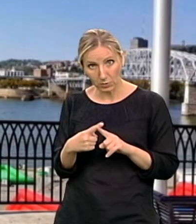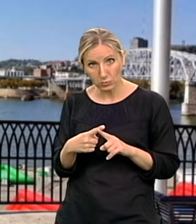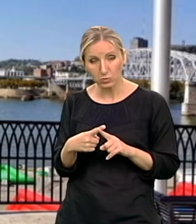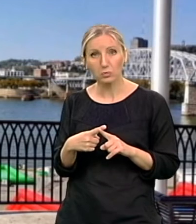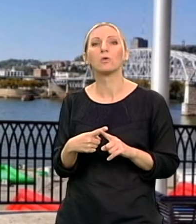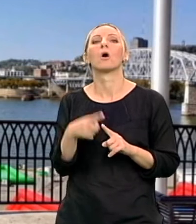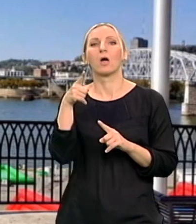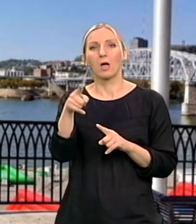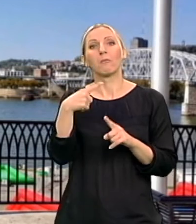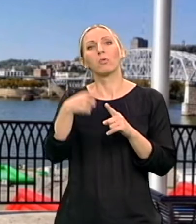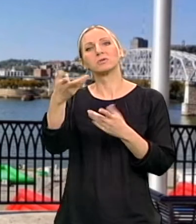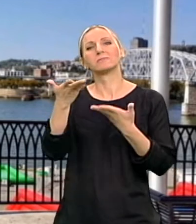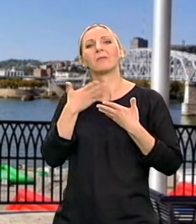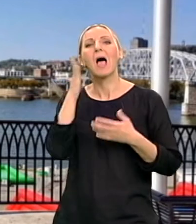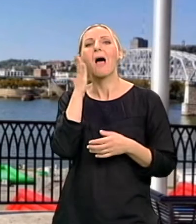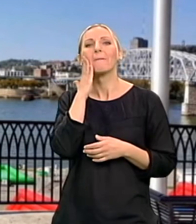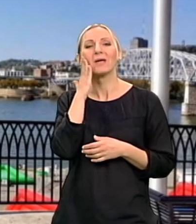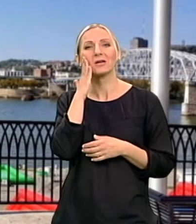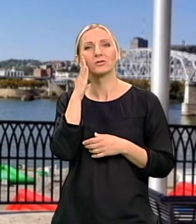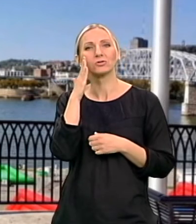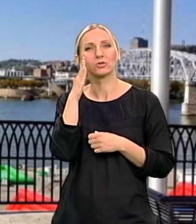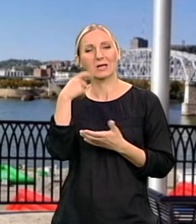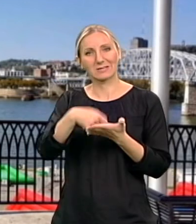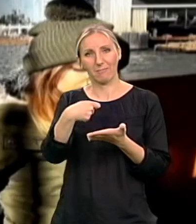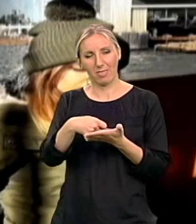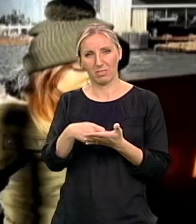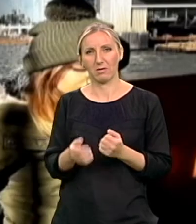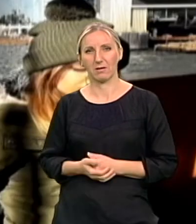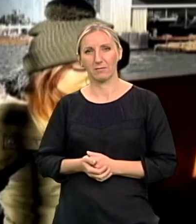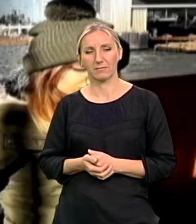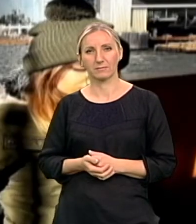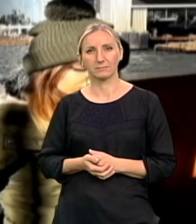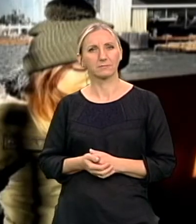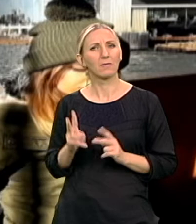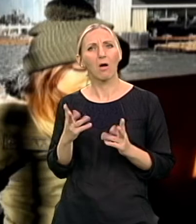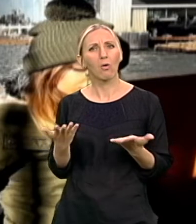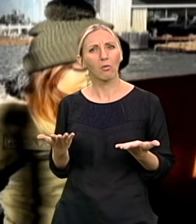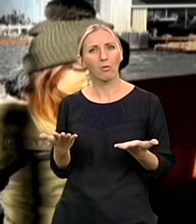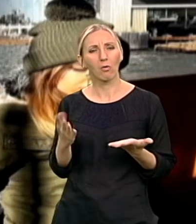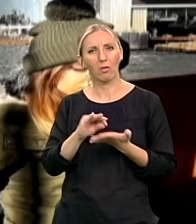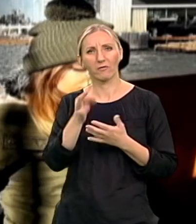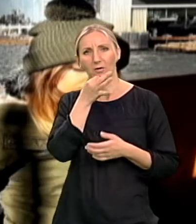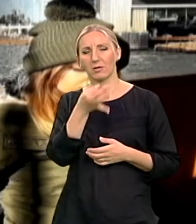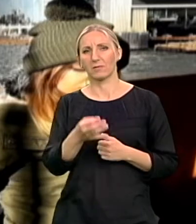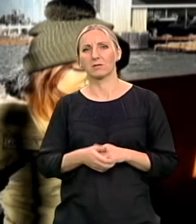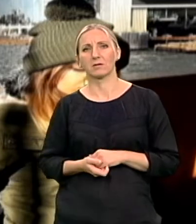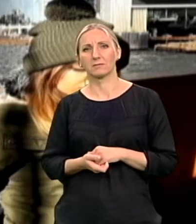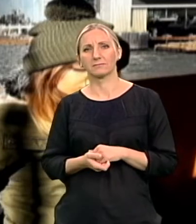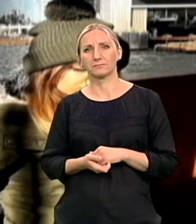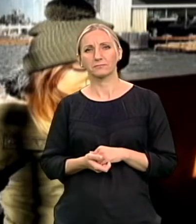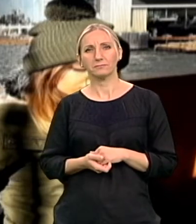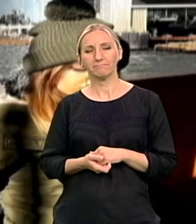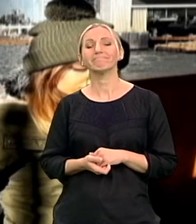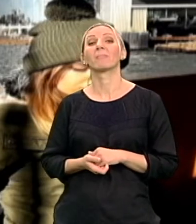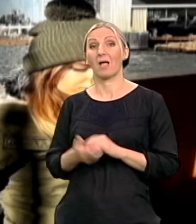američku stipendiju. Nešto bih trela da mi kažeš o tome. Kako je došao do toga? nastavila, stvarno, na sve